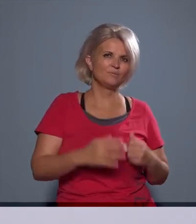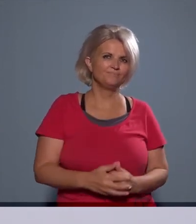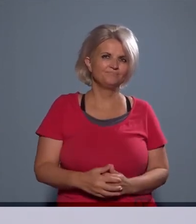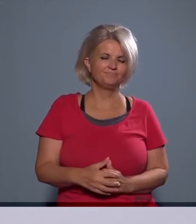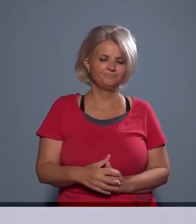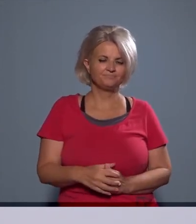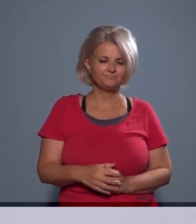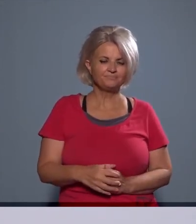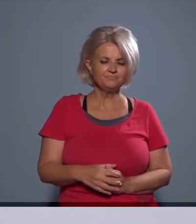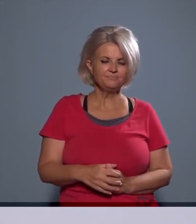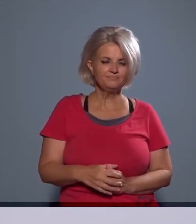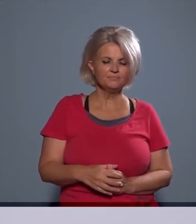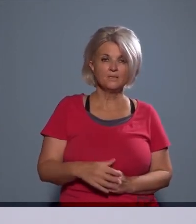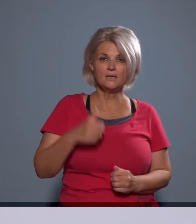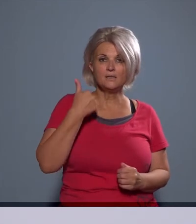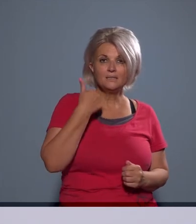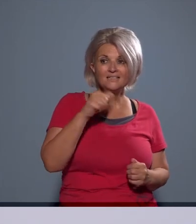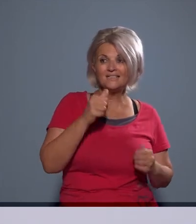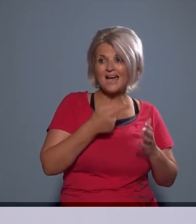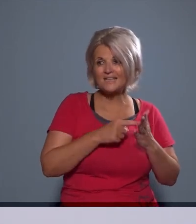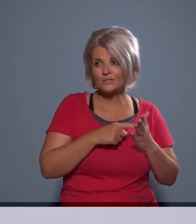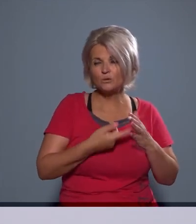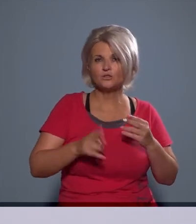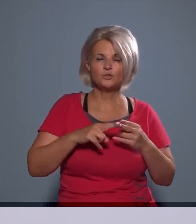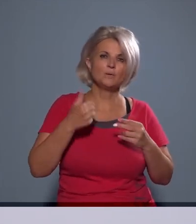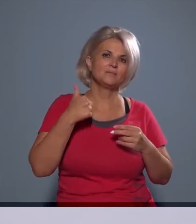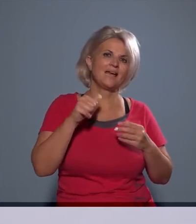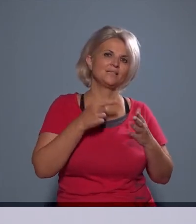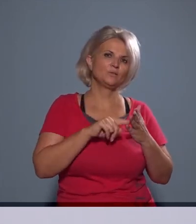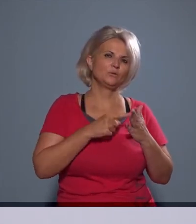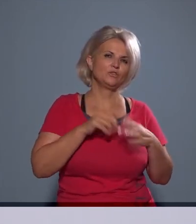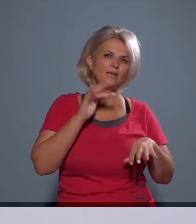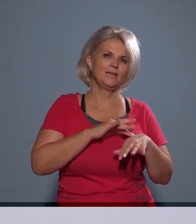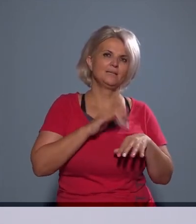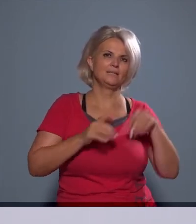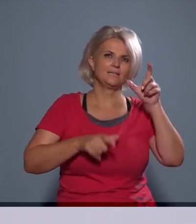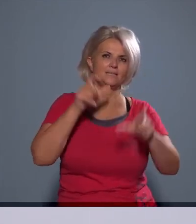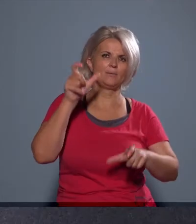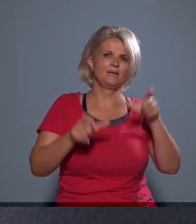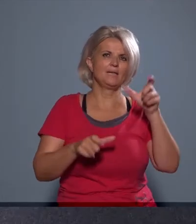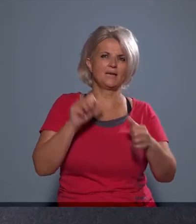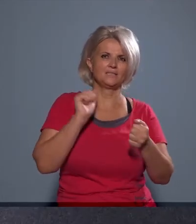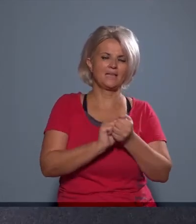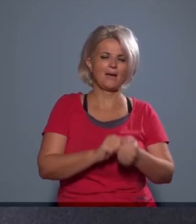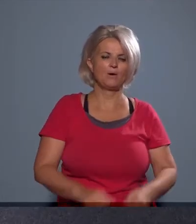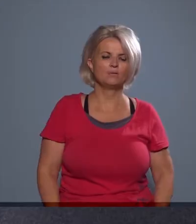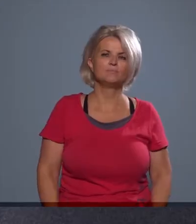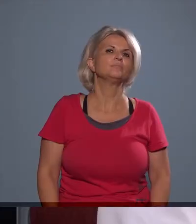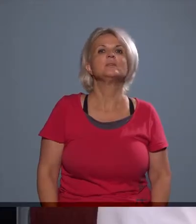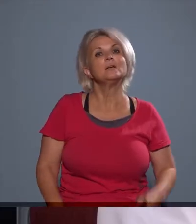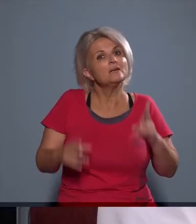százszorosa, vagy több százszorosa is lehet az érintettek száma. És akkor megvan mozgástér?